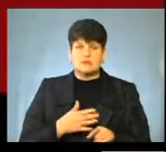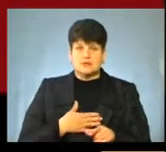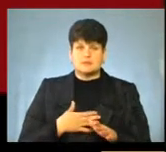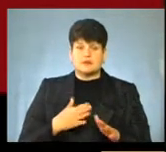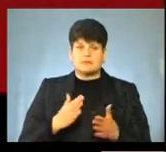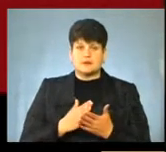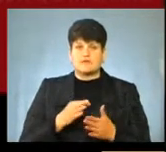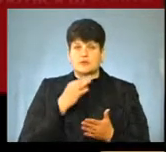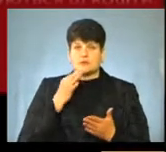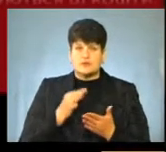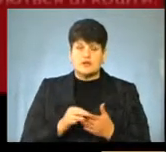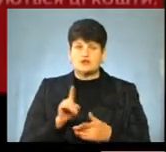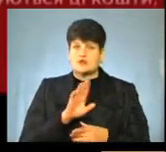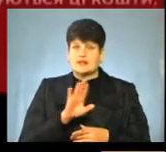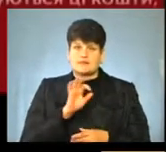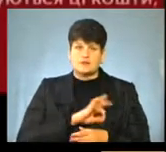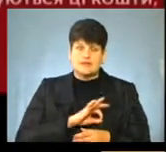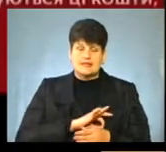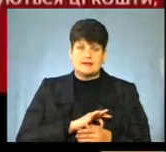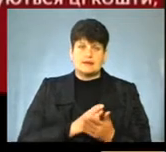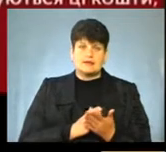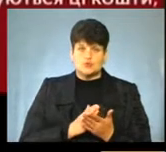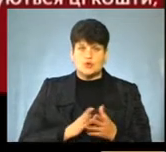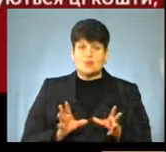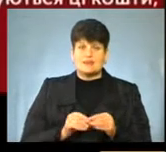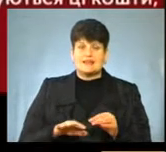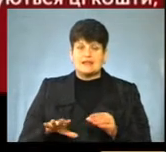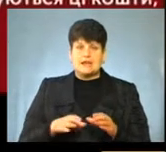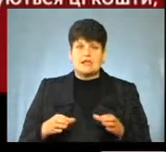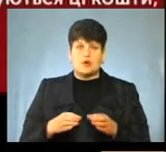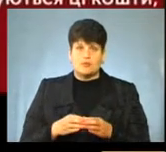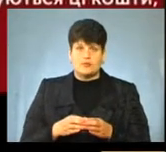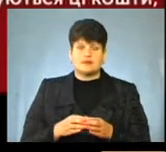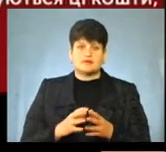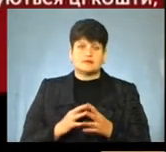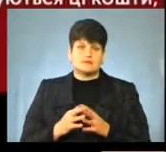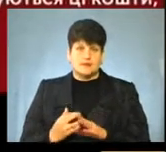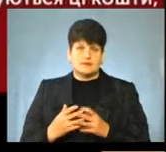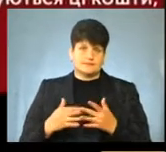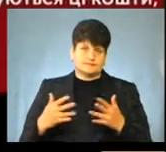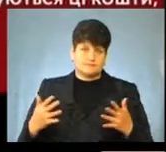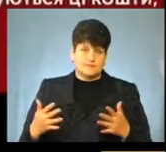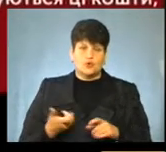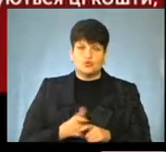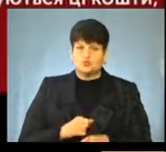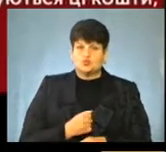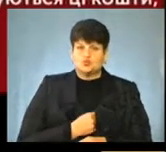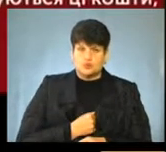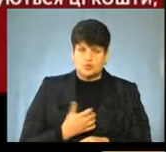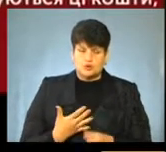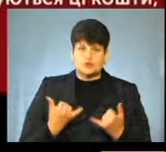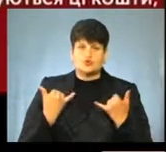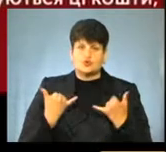ми вносимо відповідальність щодо не використання ресурсу, так само і об'єднується відповідальні громади, села і селища. Дуже шкода,